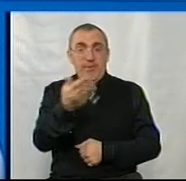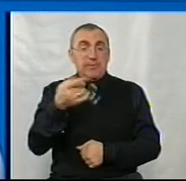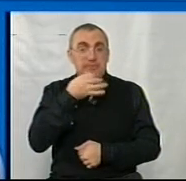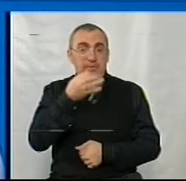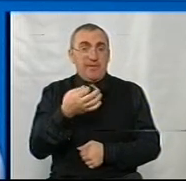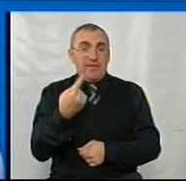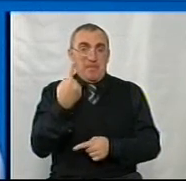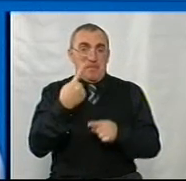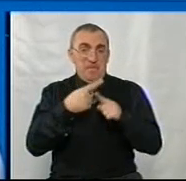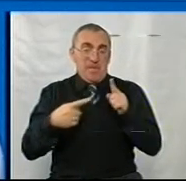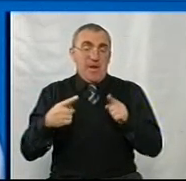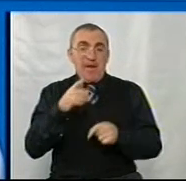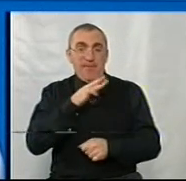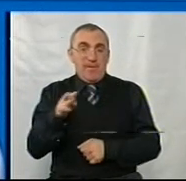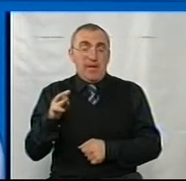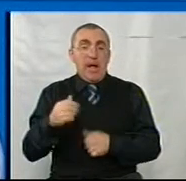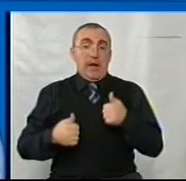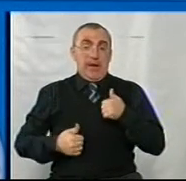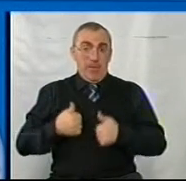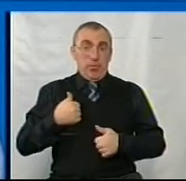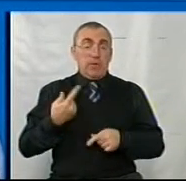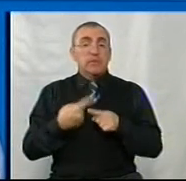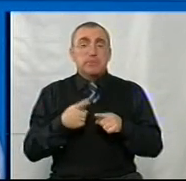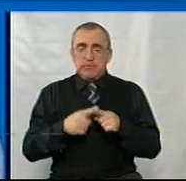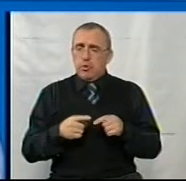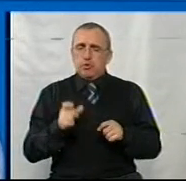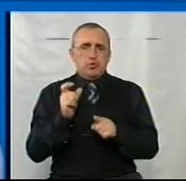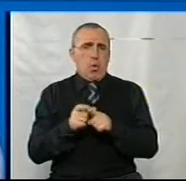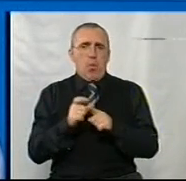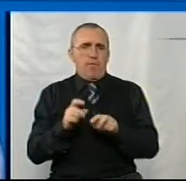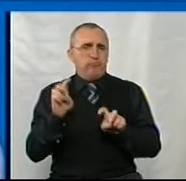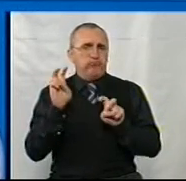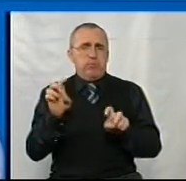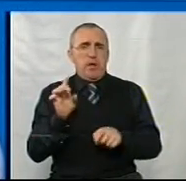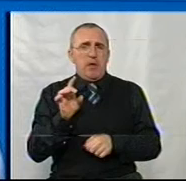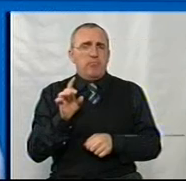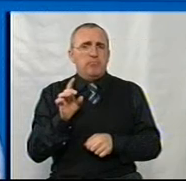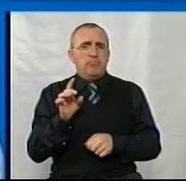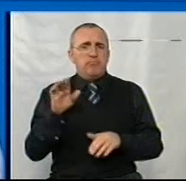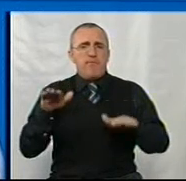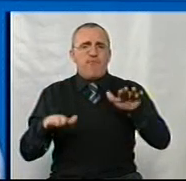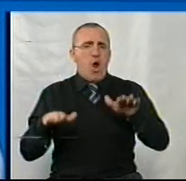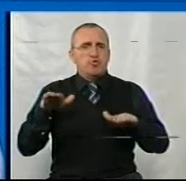буквально полтари хвилини назад, чи репутація. Репутація, це да, це, на важель,